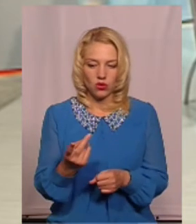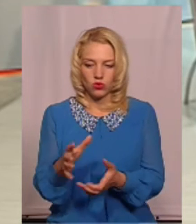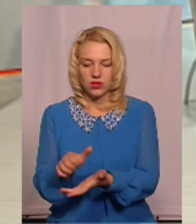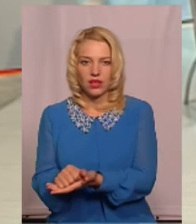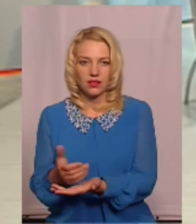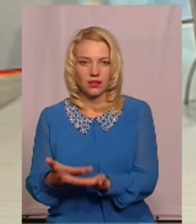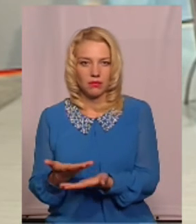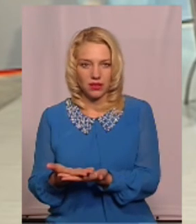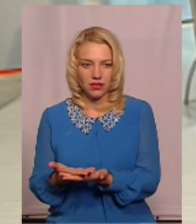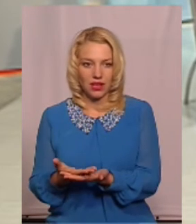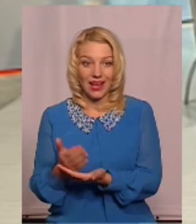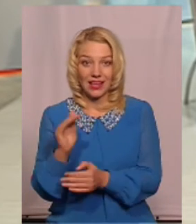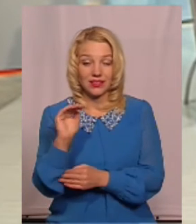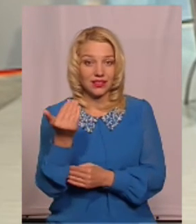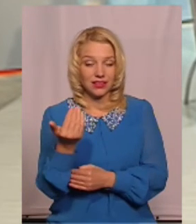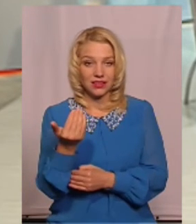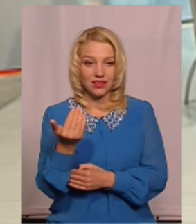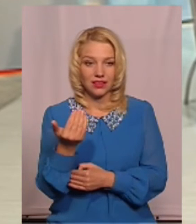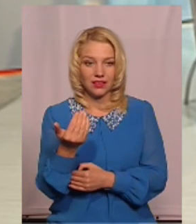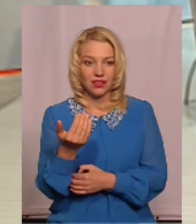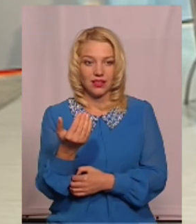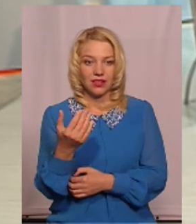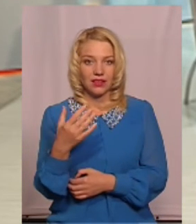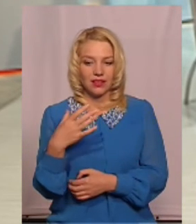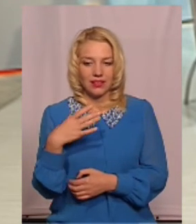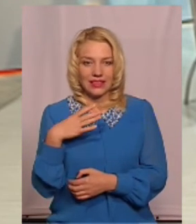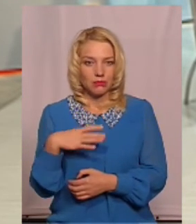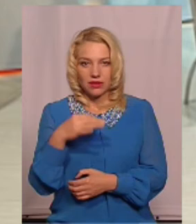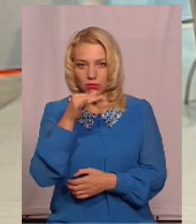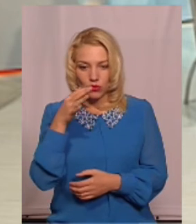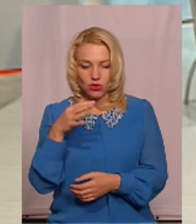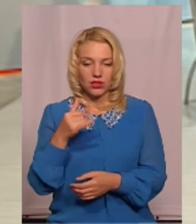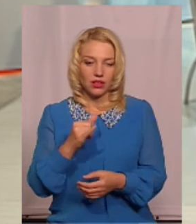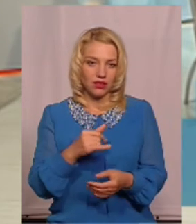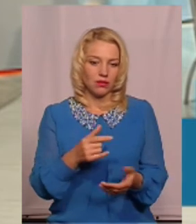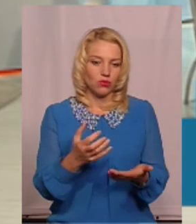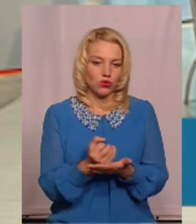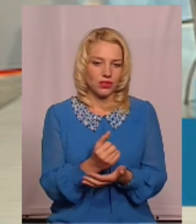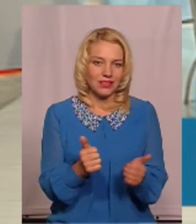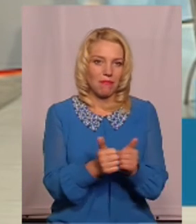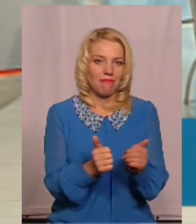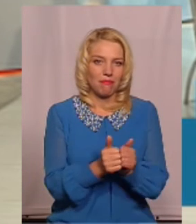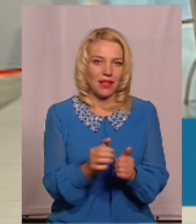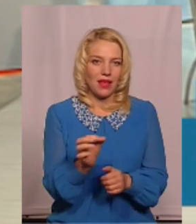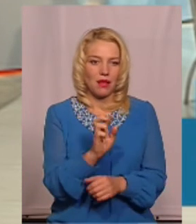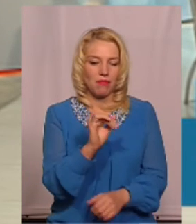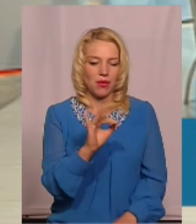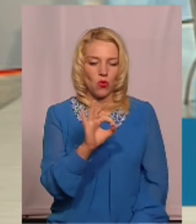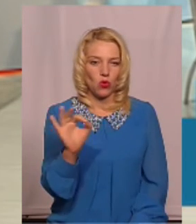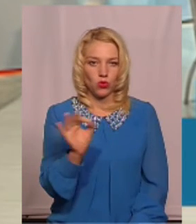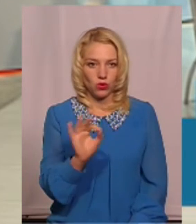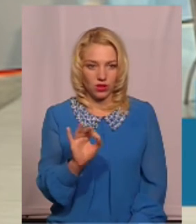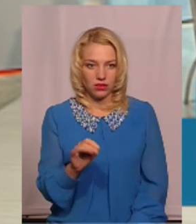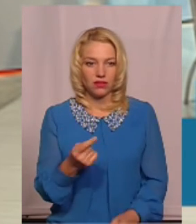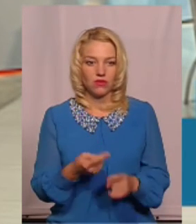зайнята. І дитина йде в туалет біля оцих біологічних туалетів. В цьому